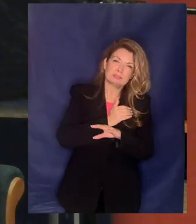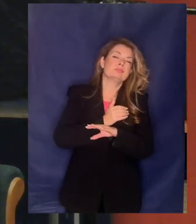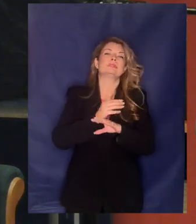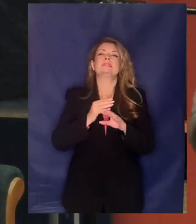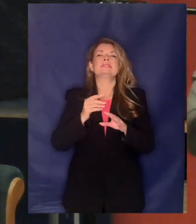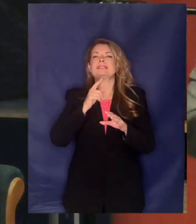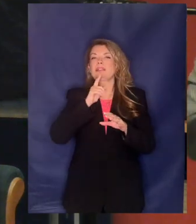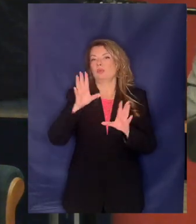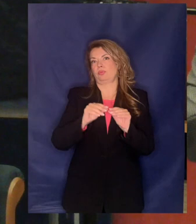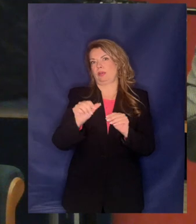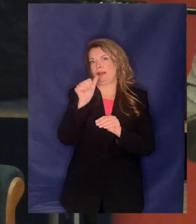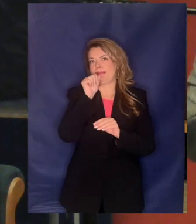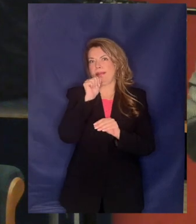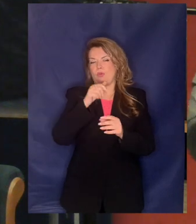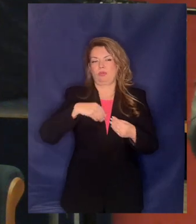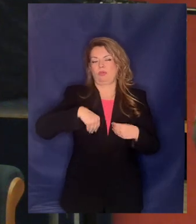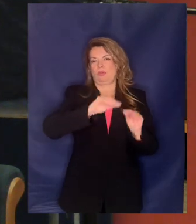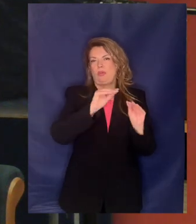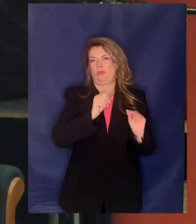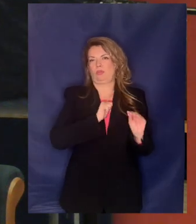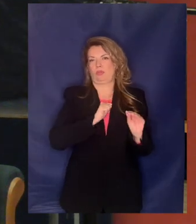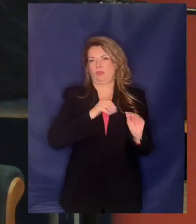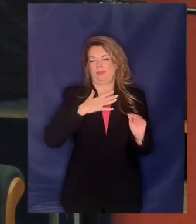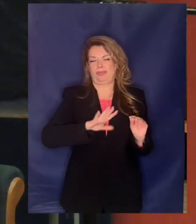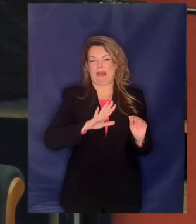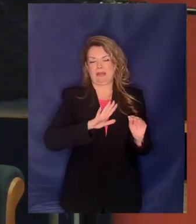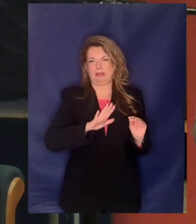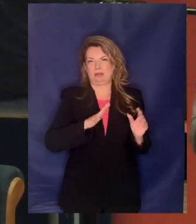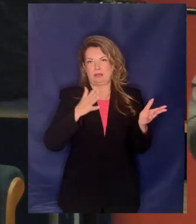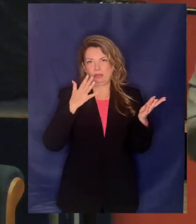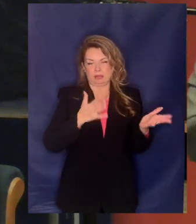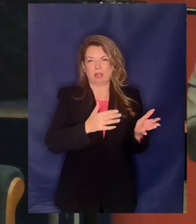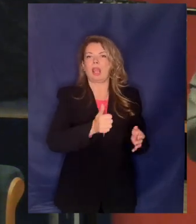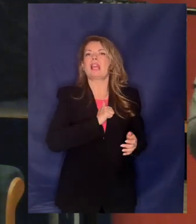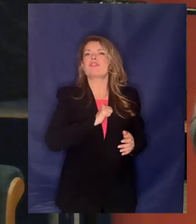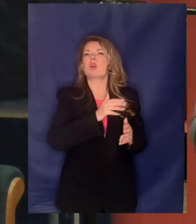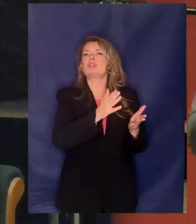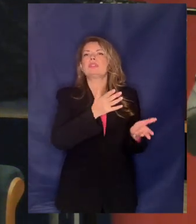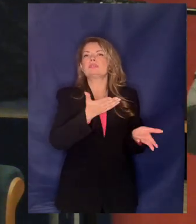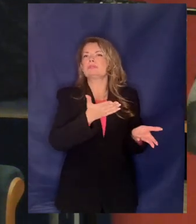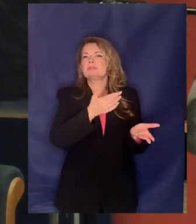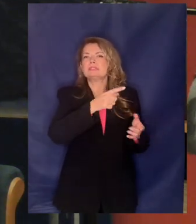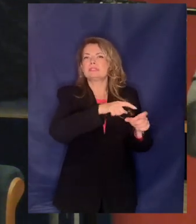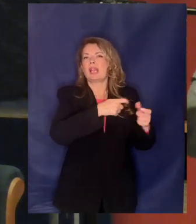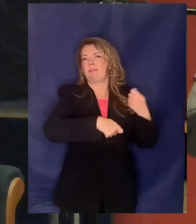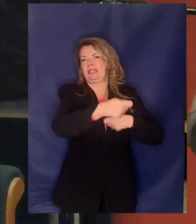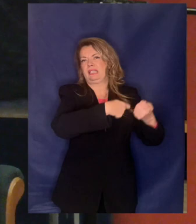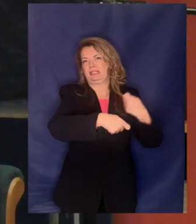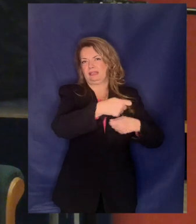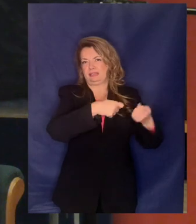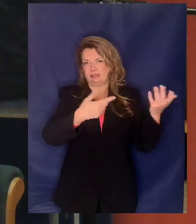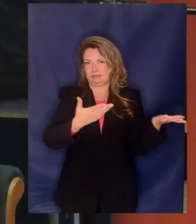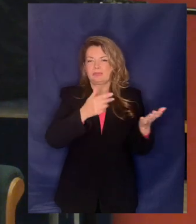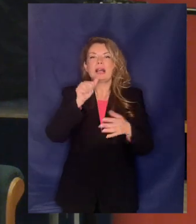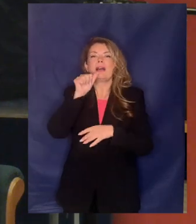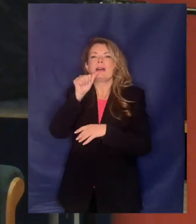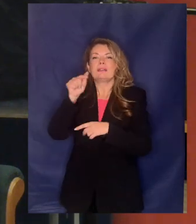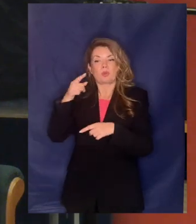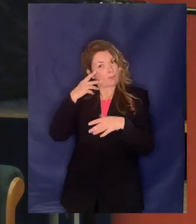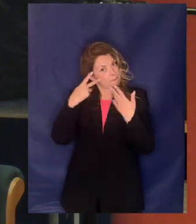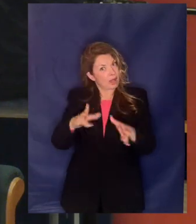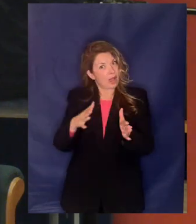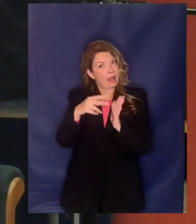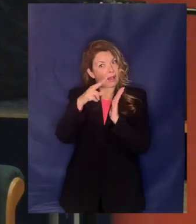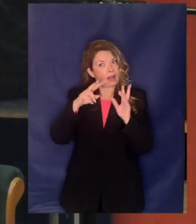έρχεται δηλαδή να δώσει στους ιδιώτες αυτό το οποίο αν είδατε από τη μελέτη δεν έχει